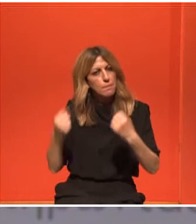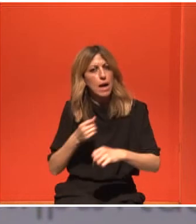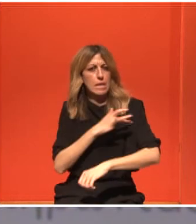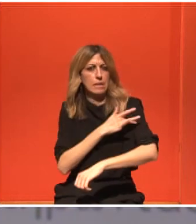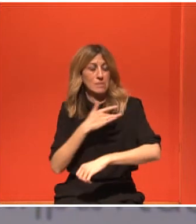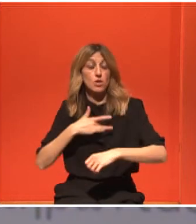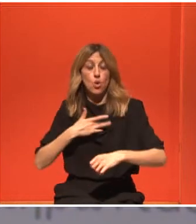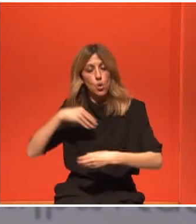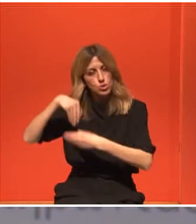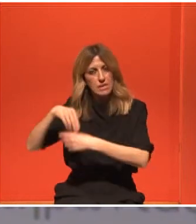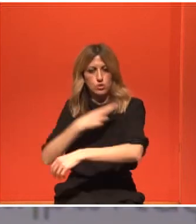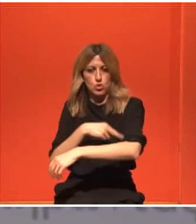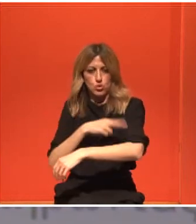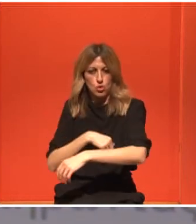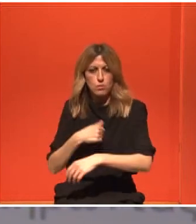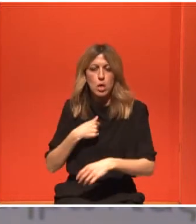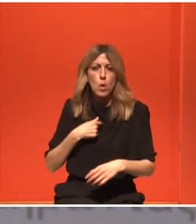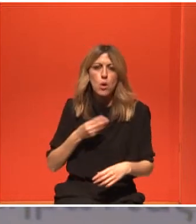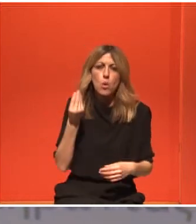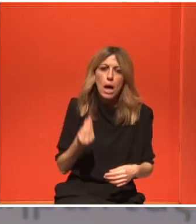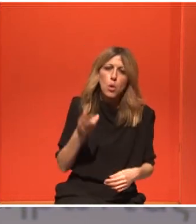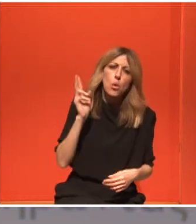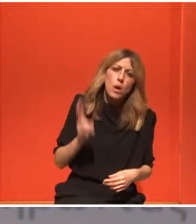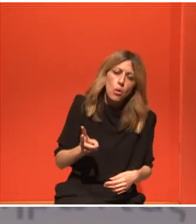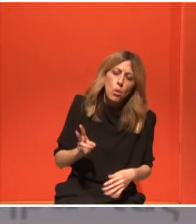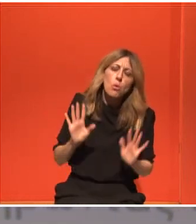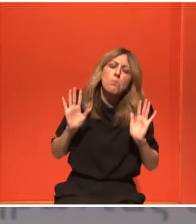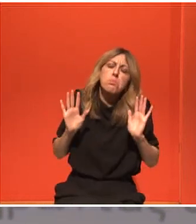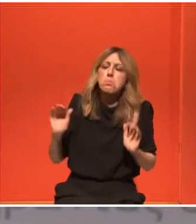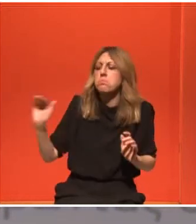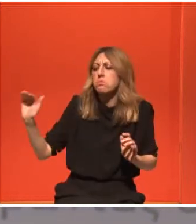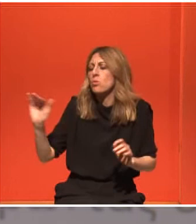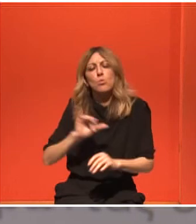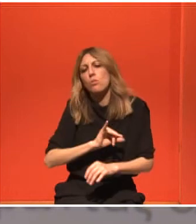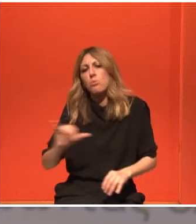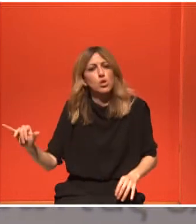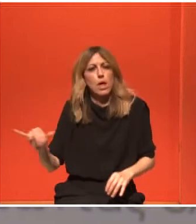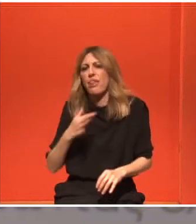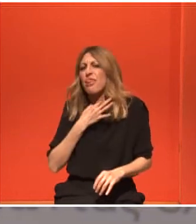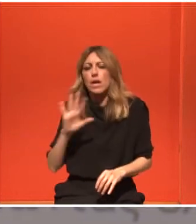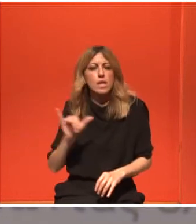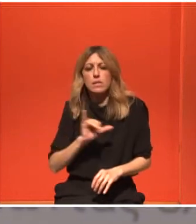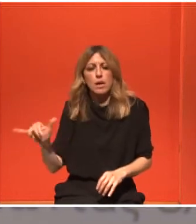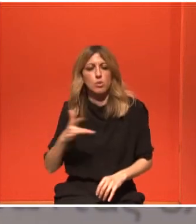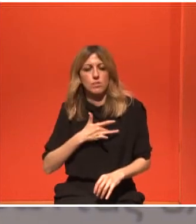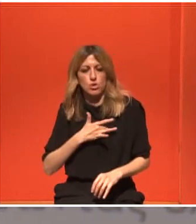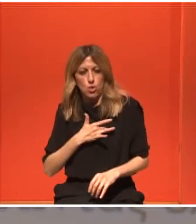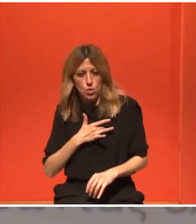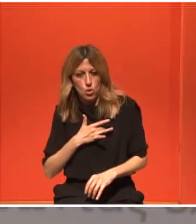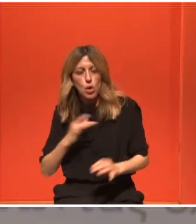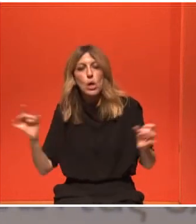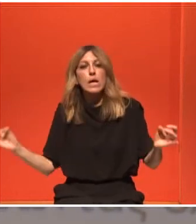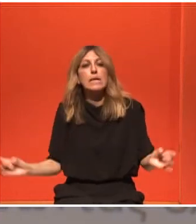ποτέ. Παρ' όλα αυτά, θεωρώ ότι όπως πάμε σε κάθε γιατρό, πονάει το δόντι μας, πάμε στον οδοντίατρο.